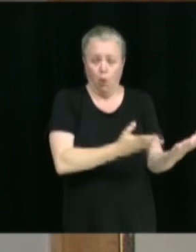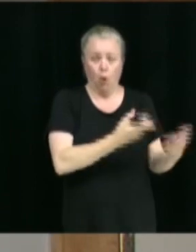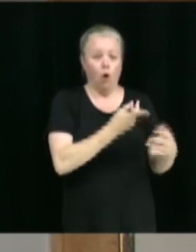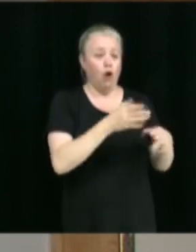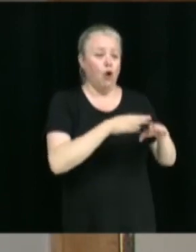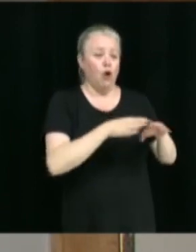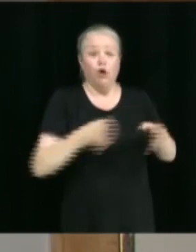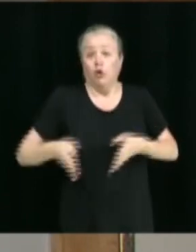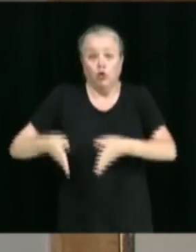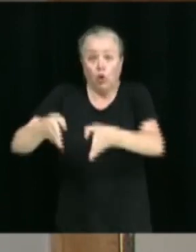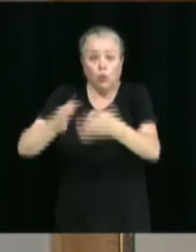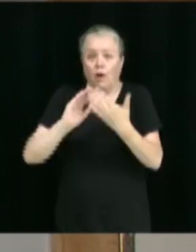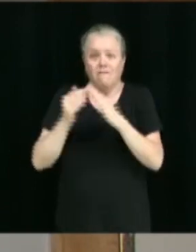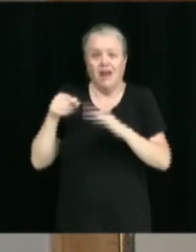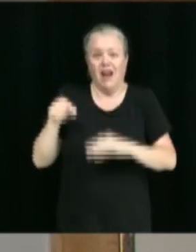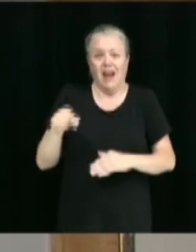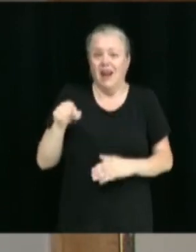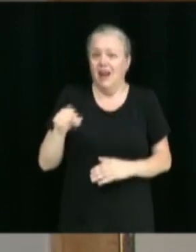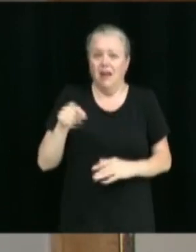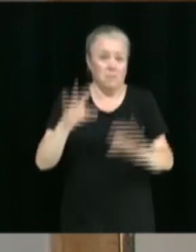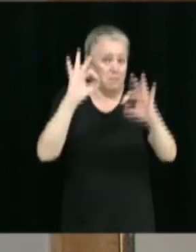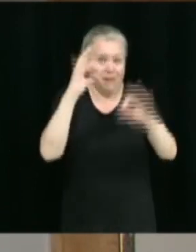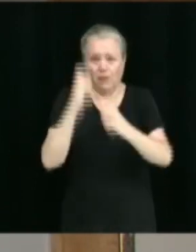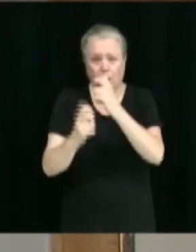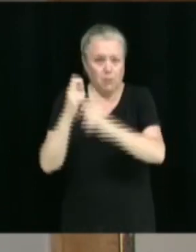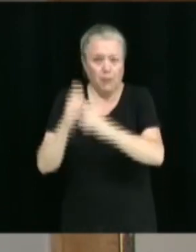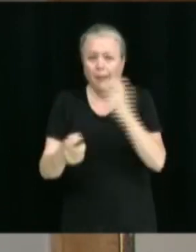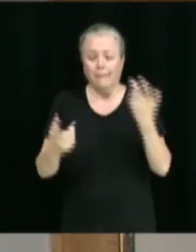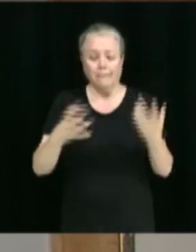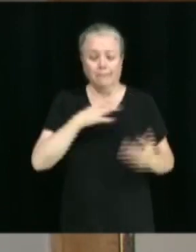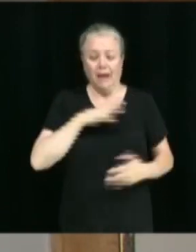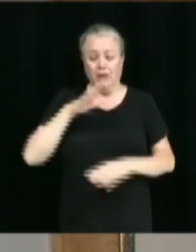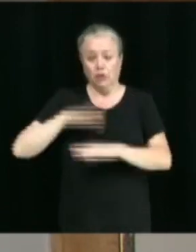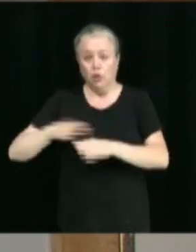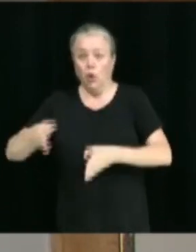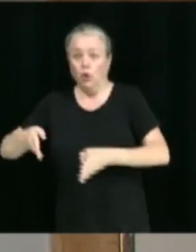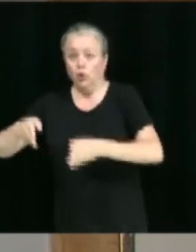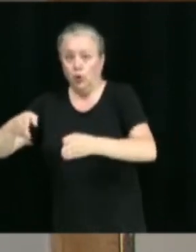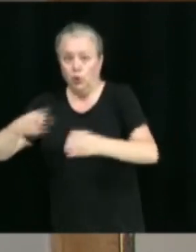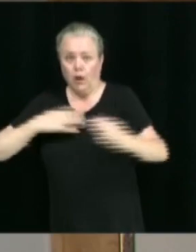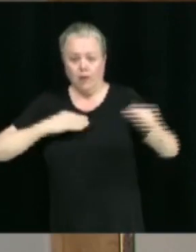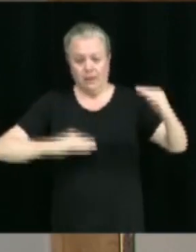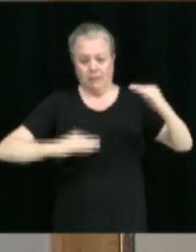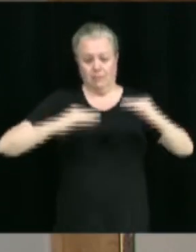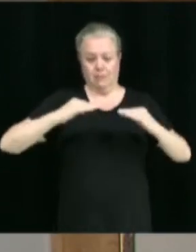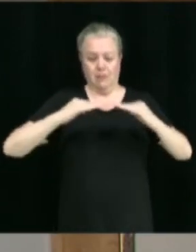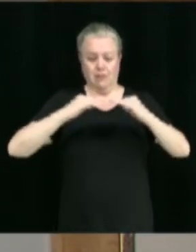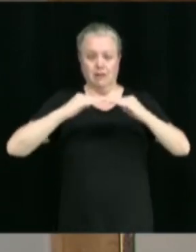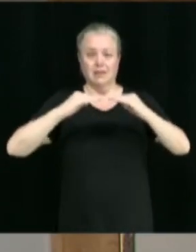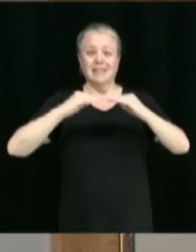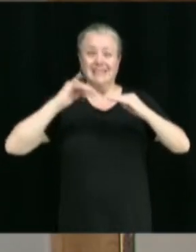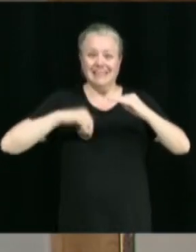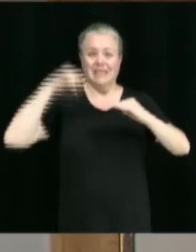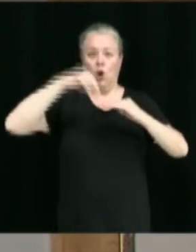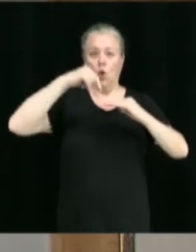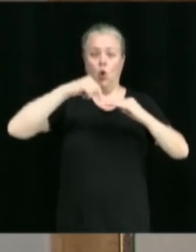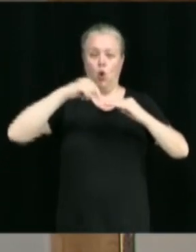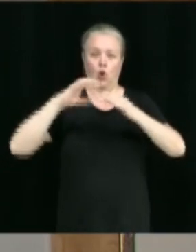trottoir municipal. Mais c'est la jonction entre les deux qui est problématique. Et c'est des travaux qui ont été faits par un entrepreneur qui a été,